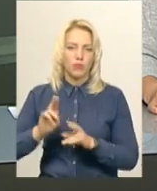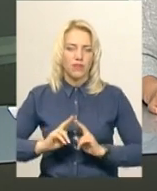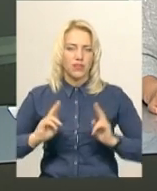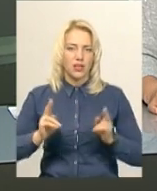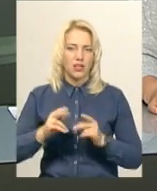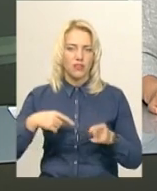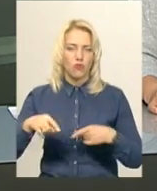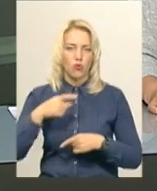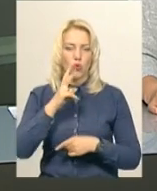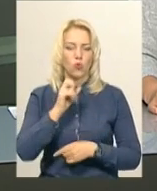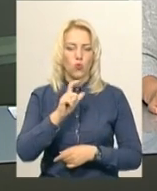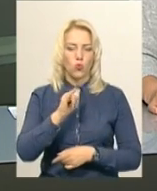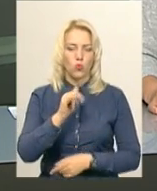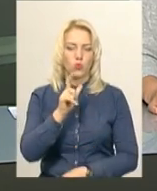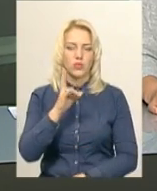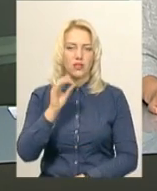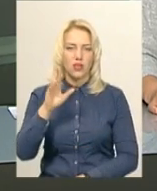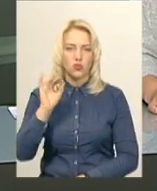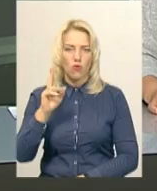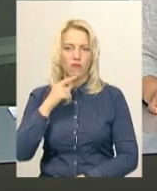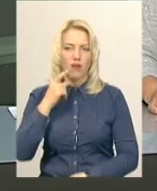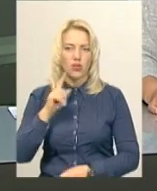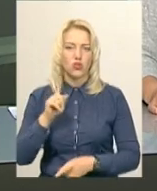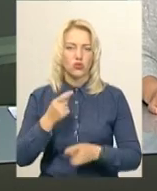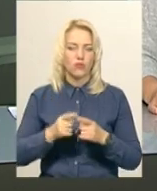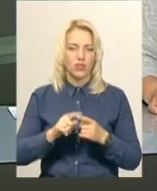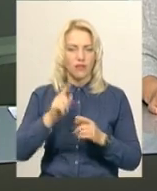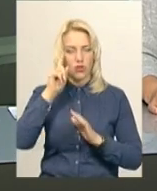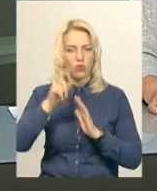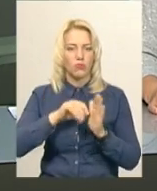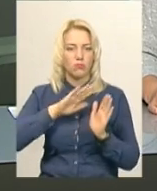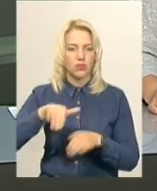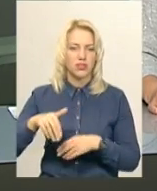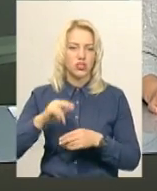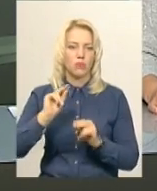Микола Кузнєцов каже, вони стали відомі після останніх зустрічей Чемпіонату області.